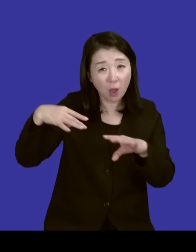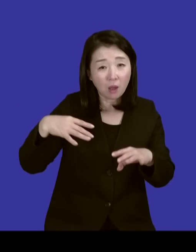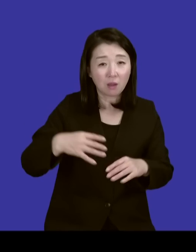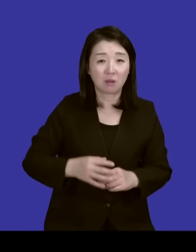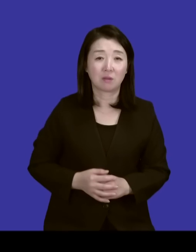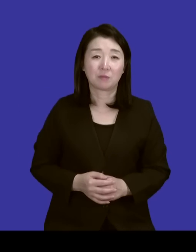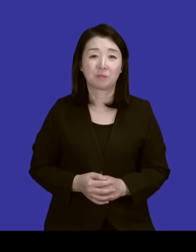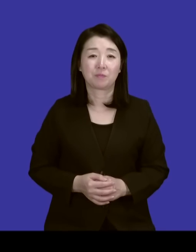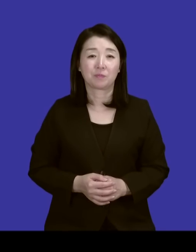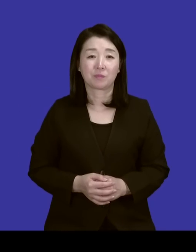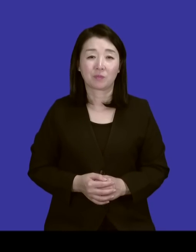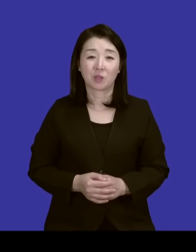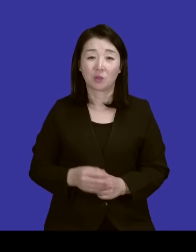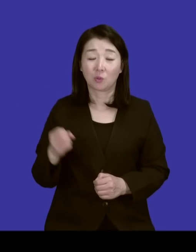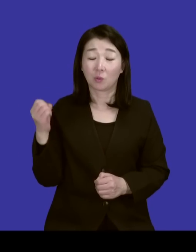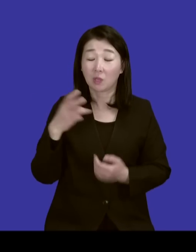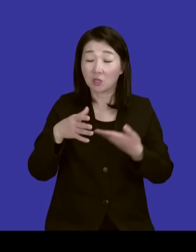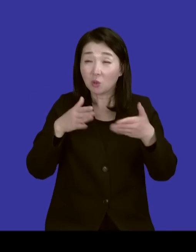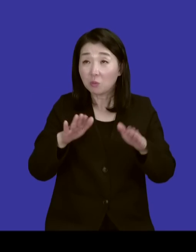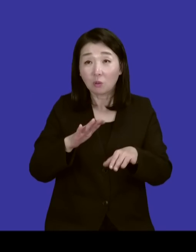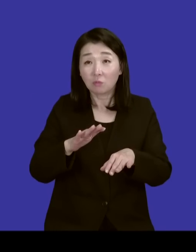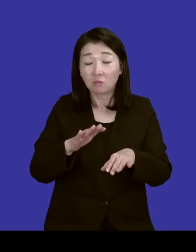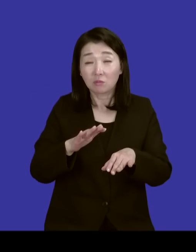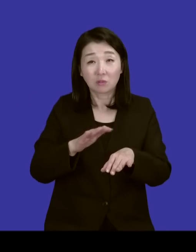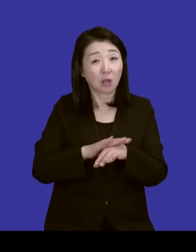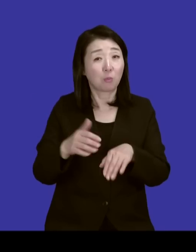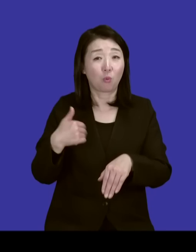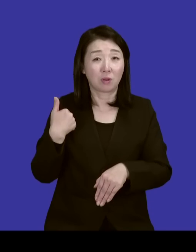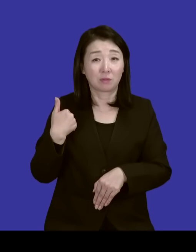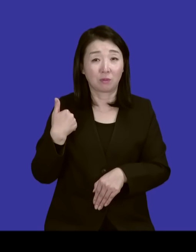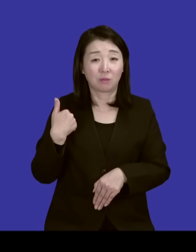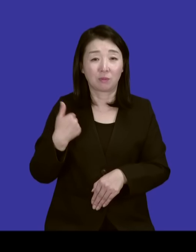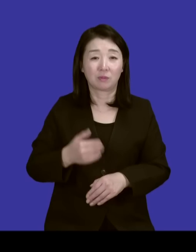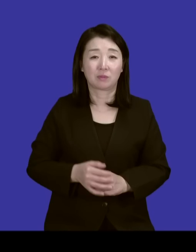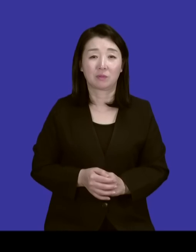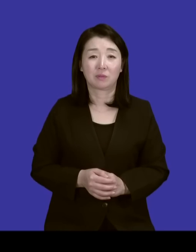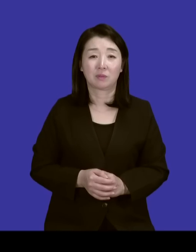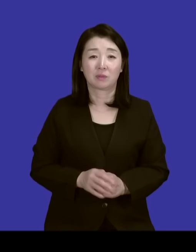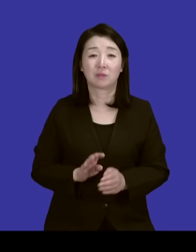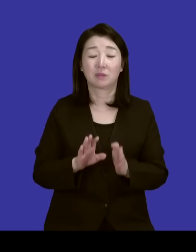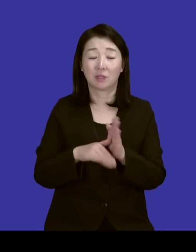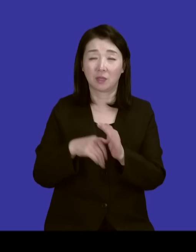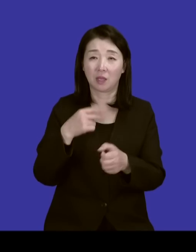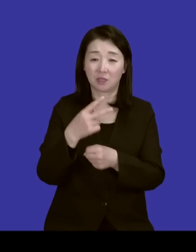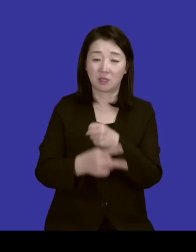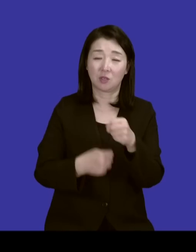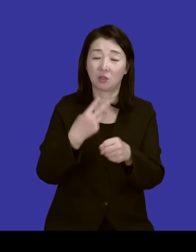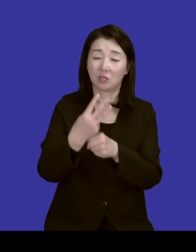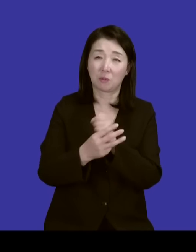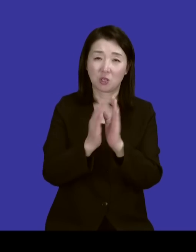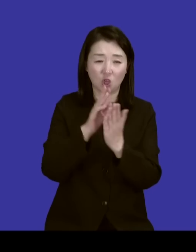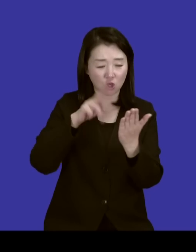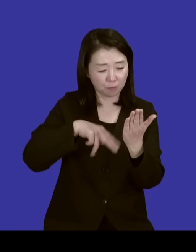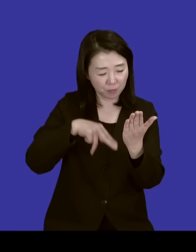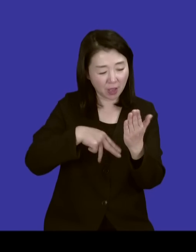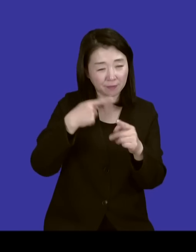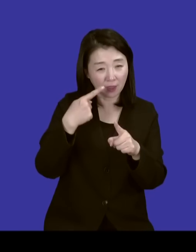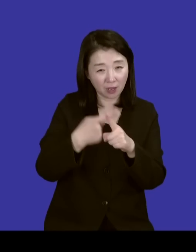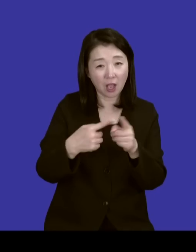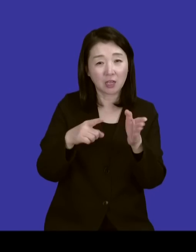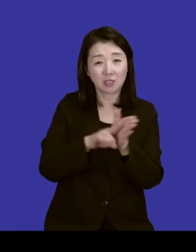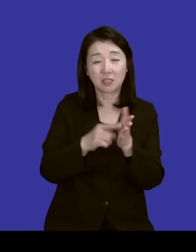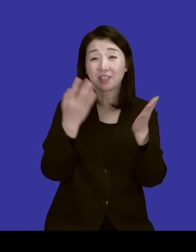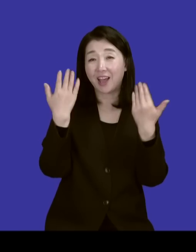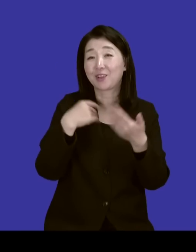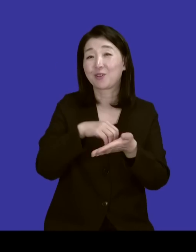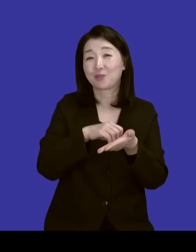저는 거듭남이 그런 건지도 몰라죠. 하여튼 적어도 2, 3년은 그러다가 나중에 신학교도 가게 되고